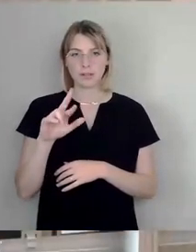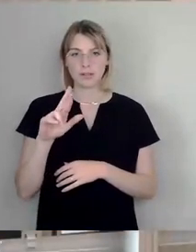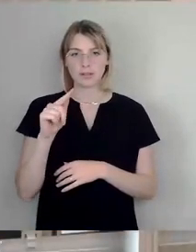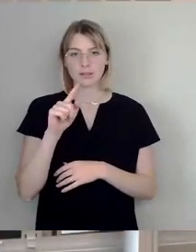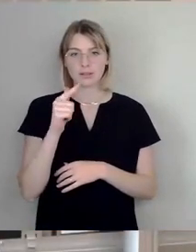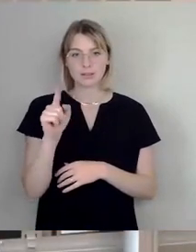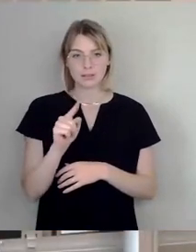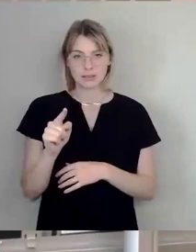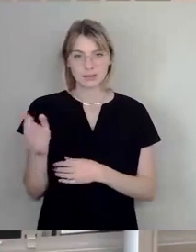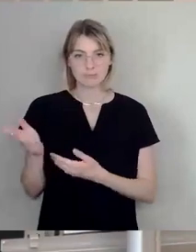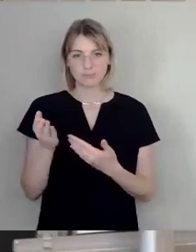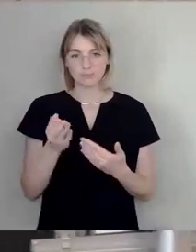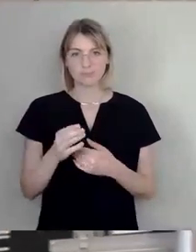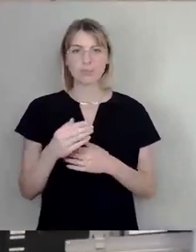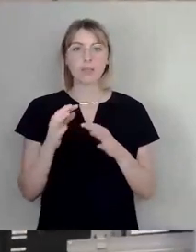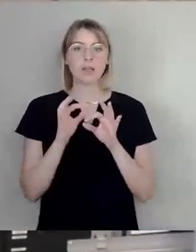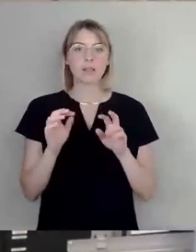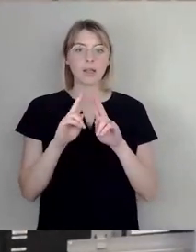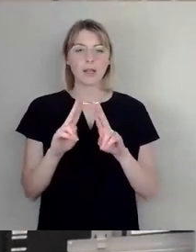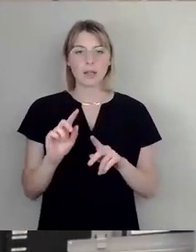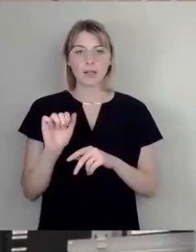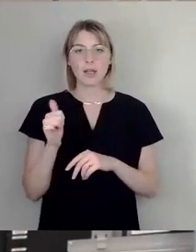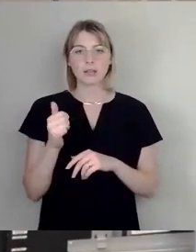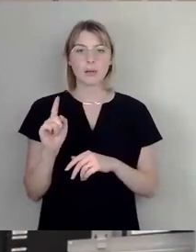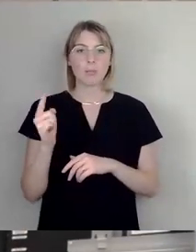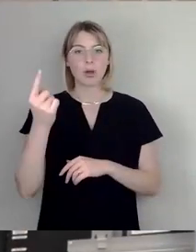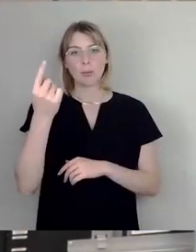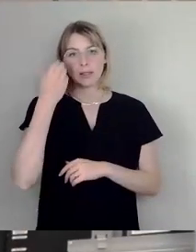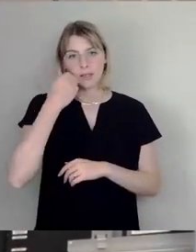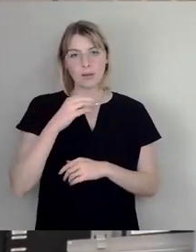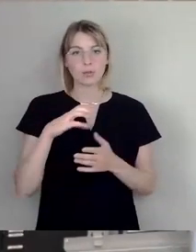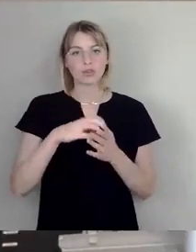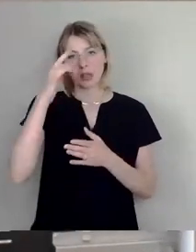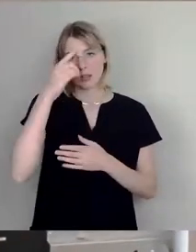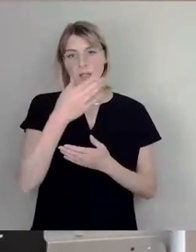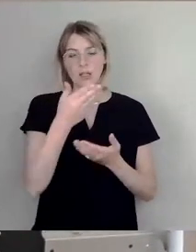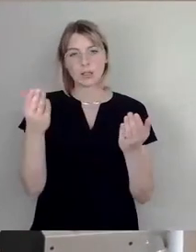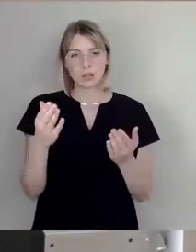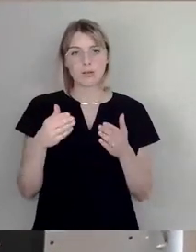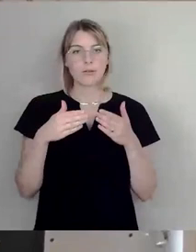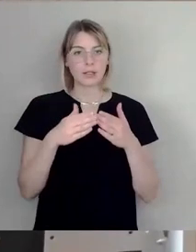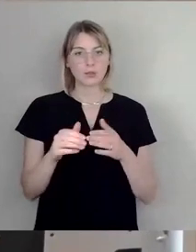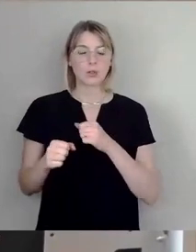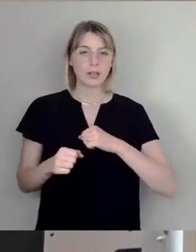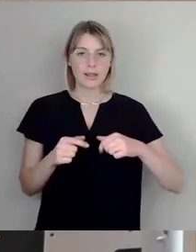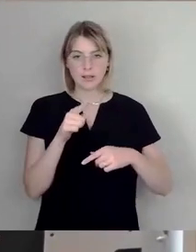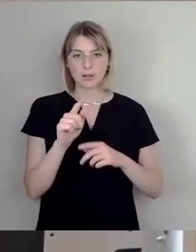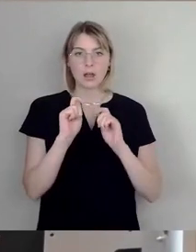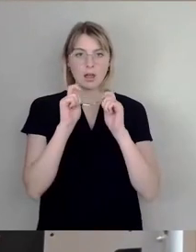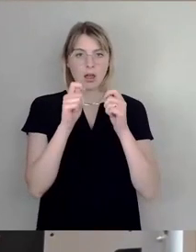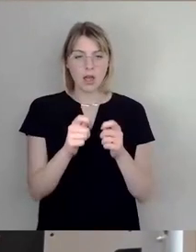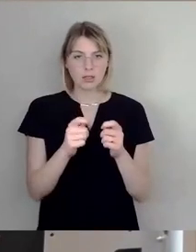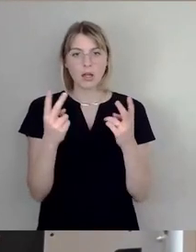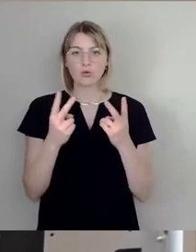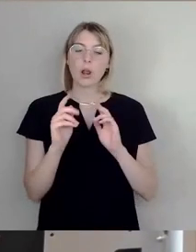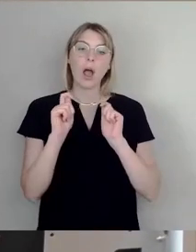Herr Präsident, Herr Bürgermeister, liebe Stadträden, liebe Stadträden. Die Fraktion Die Linke wird dem Antrag oder auch dem Auftrag